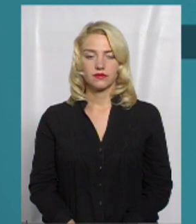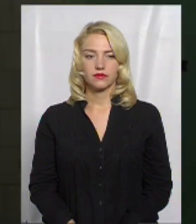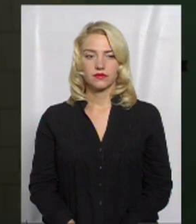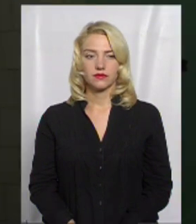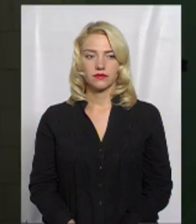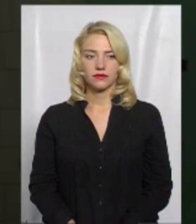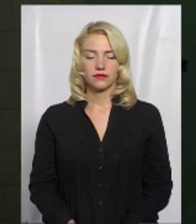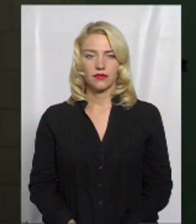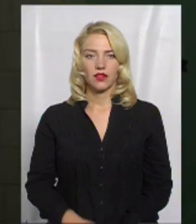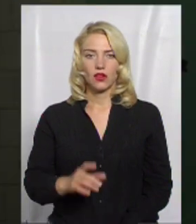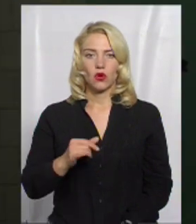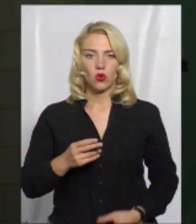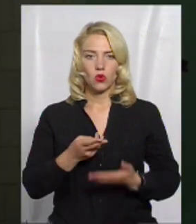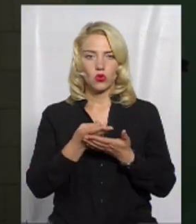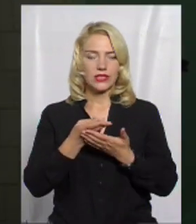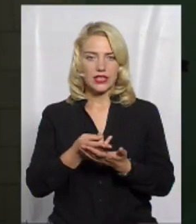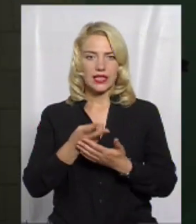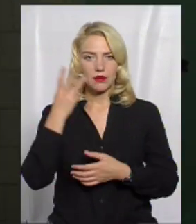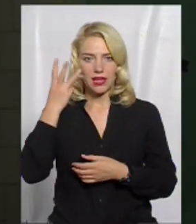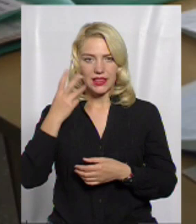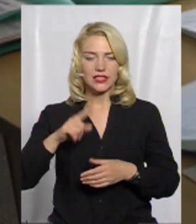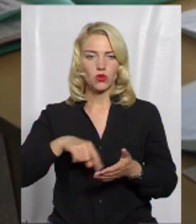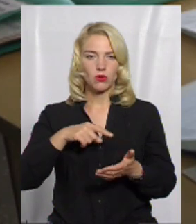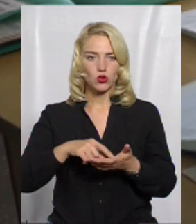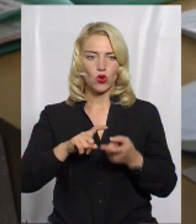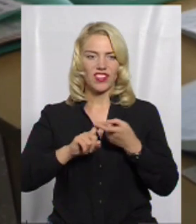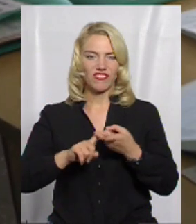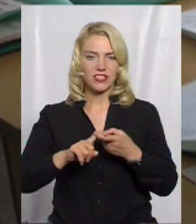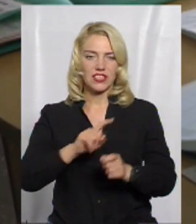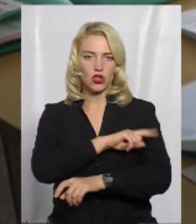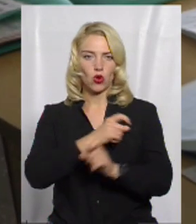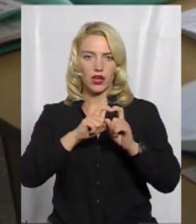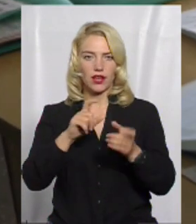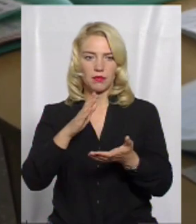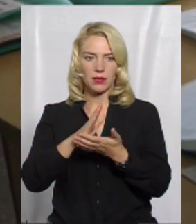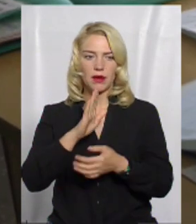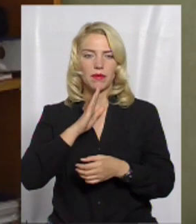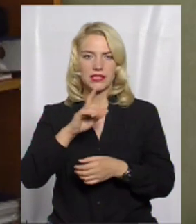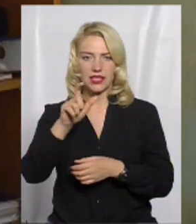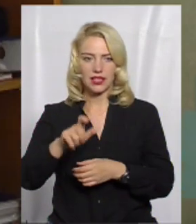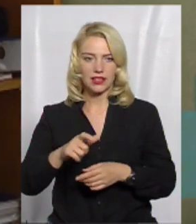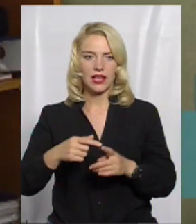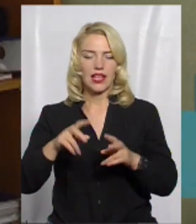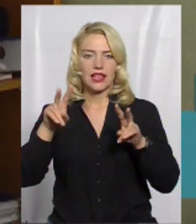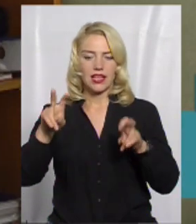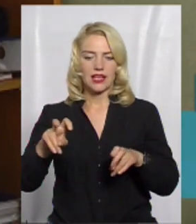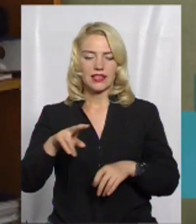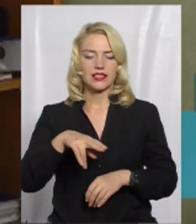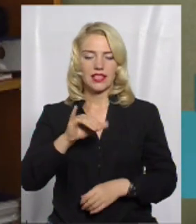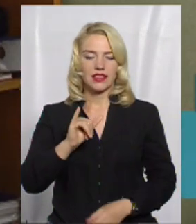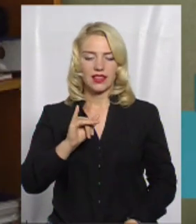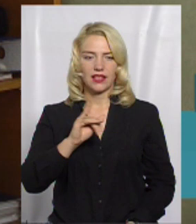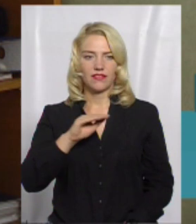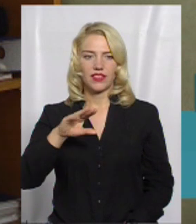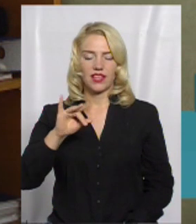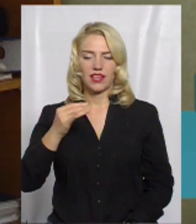У стаціонарі Хмельницької міської інфекційної лікарні перебуває пацієнтка з діагнозом дифтерія. Стан при поступленні середньої